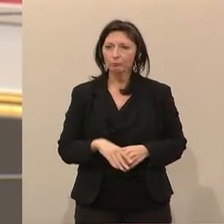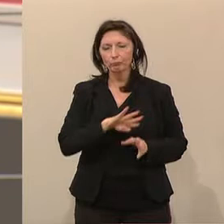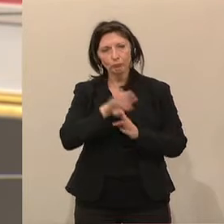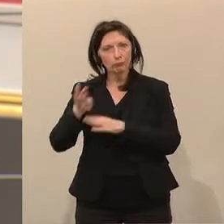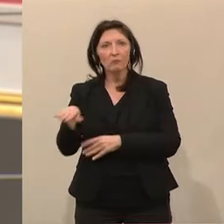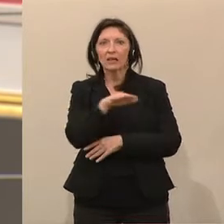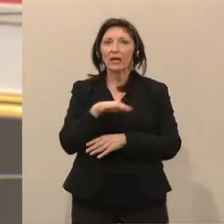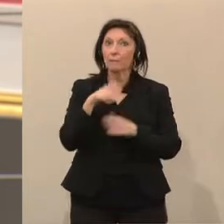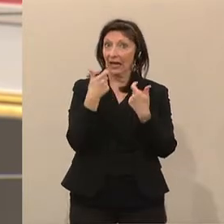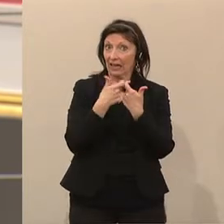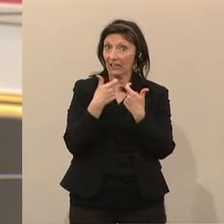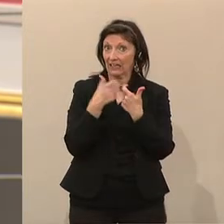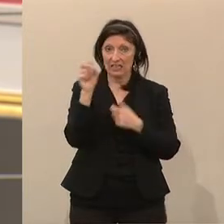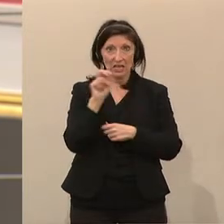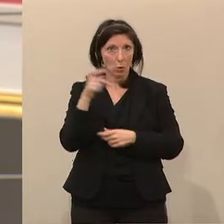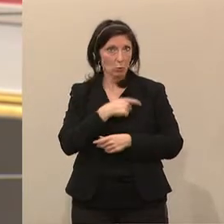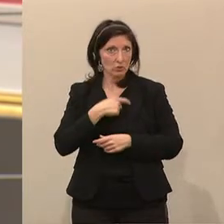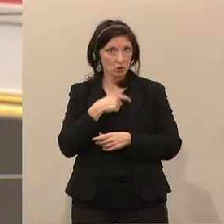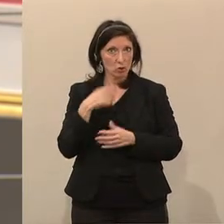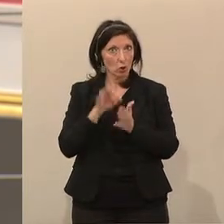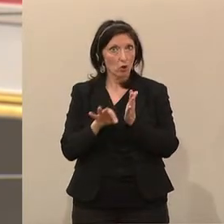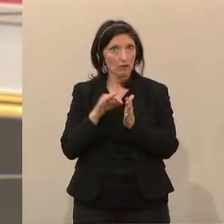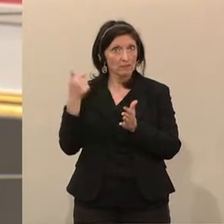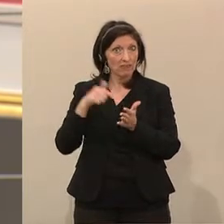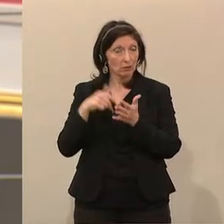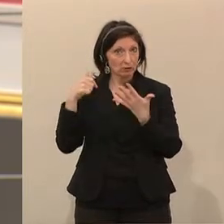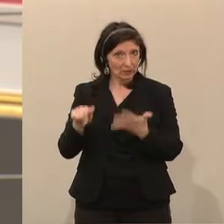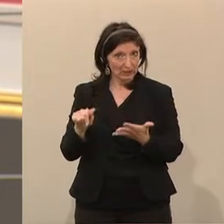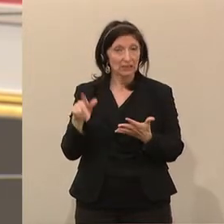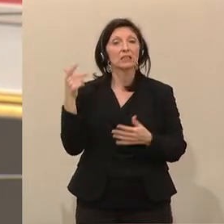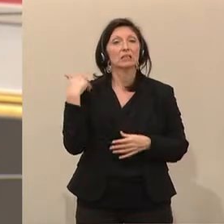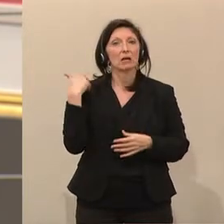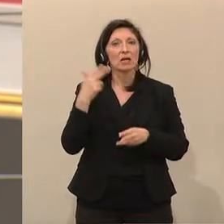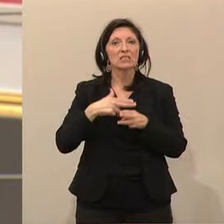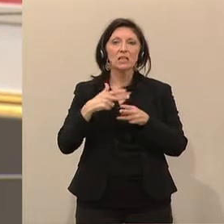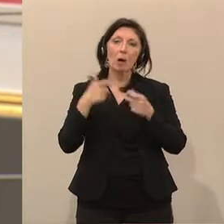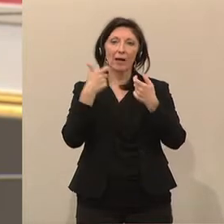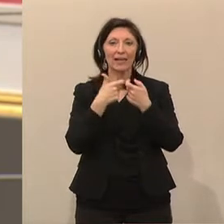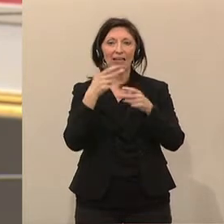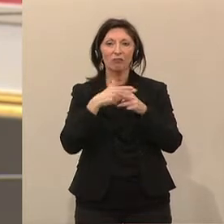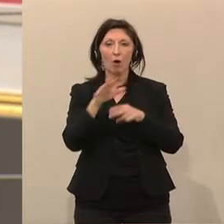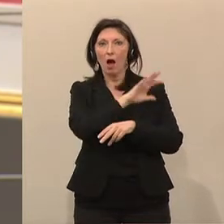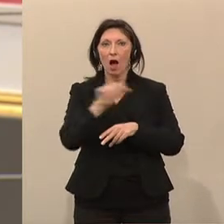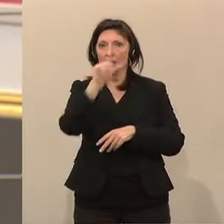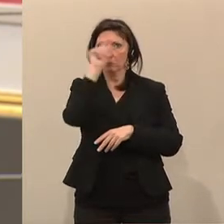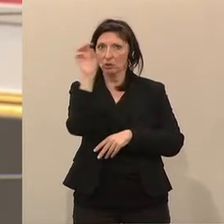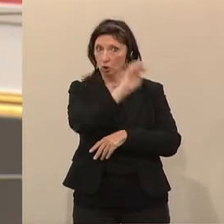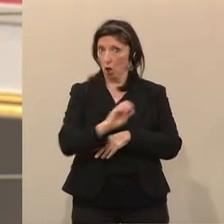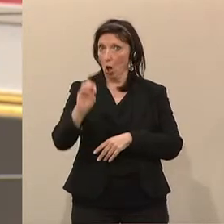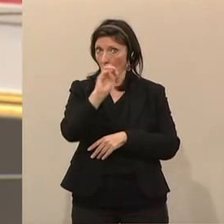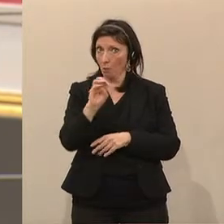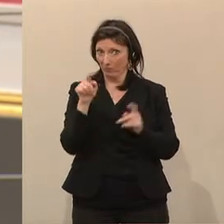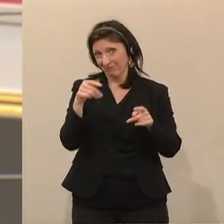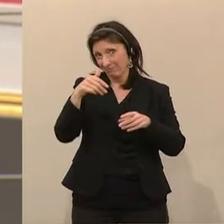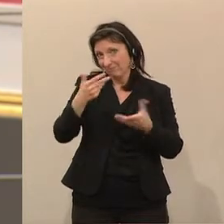EU-Kommission im November 2016 das Paket saubere Energie für alle Europäer vorgelegt und damit handelt es